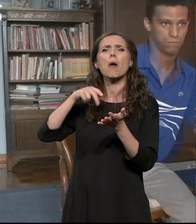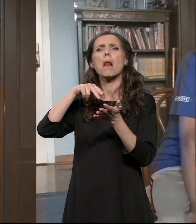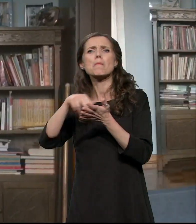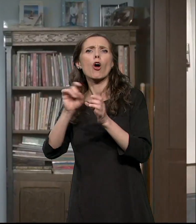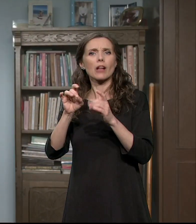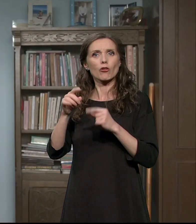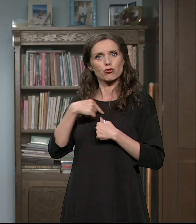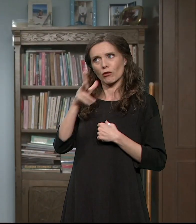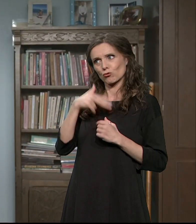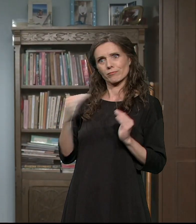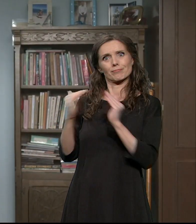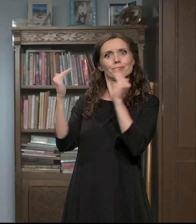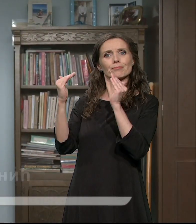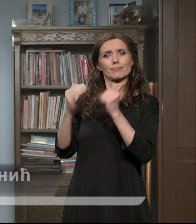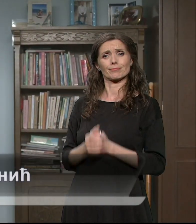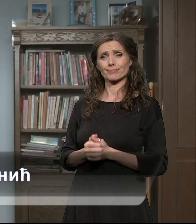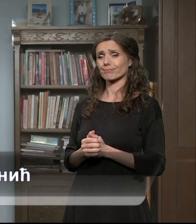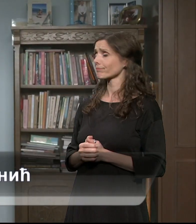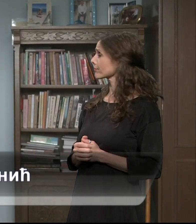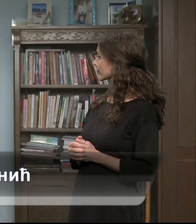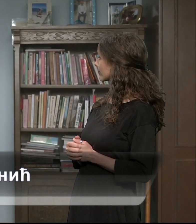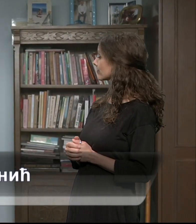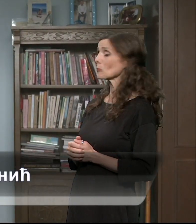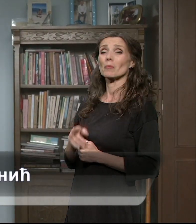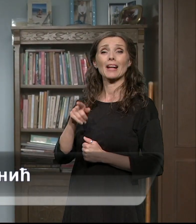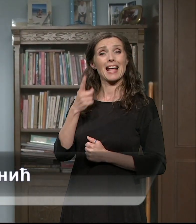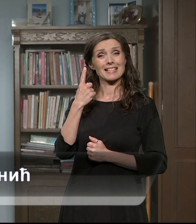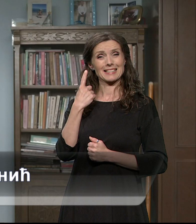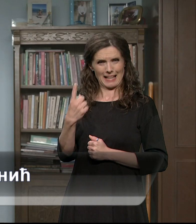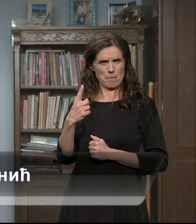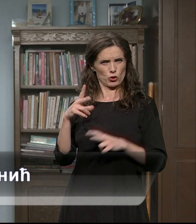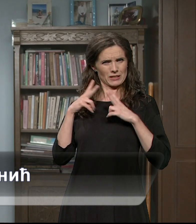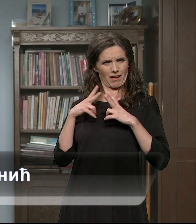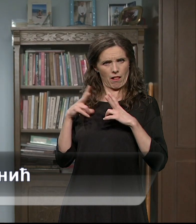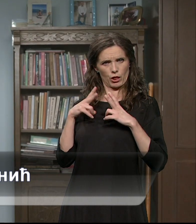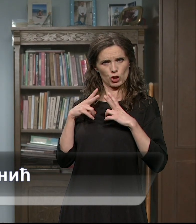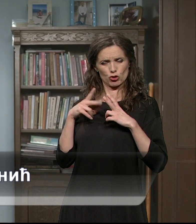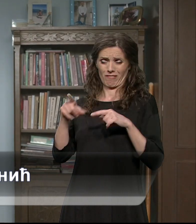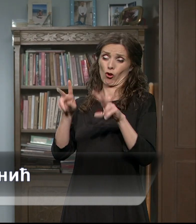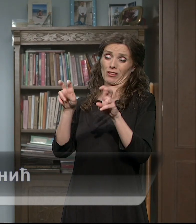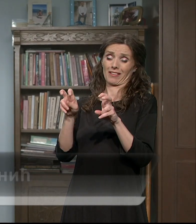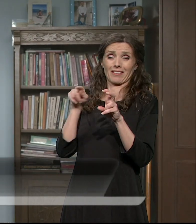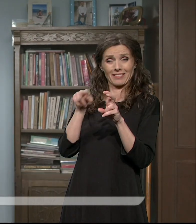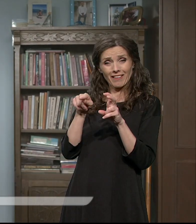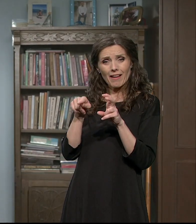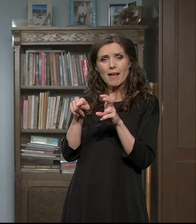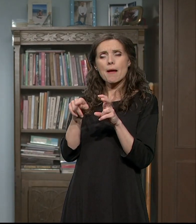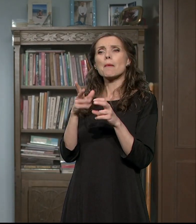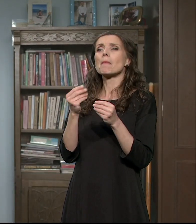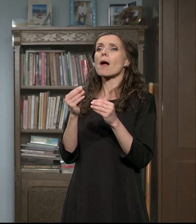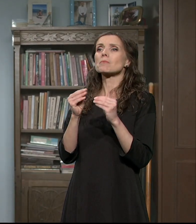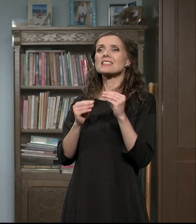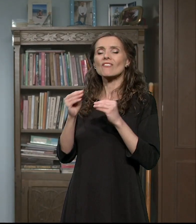Samostalni život kao tema sve više dobija na